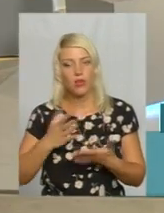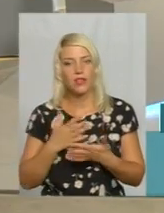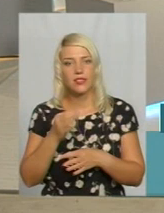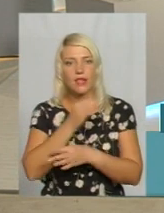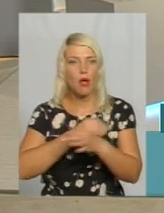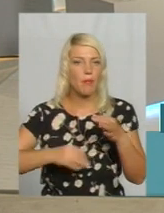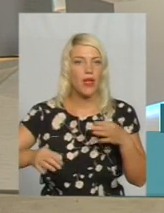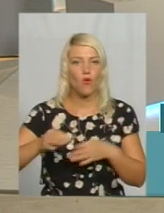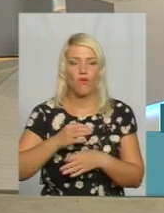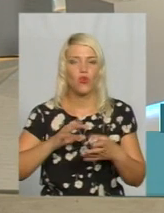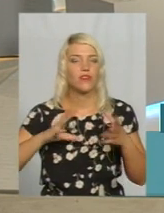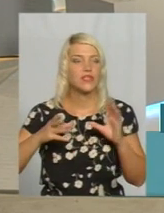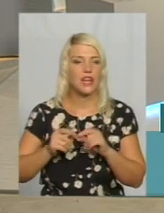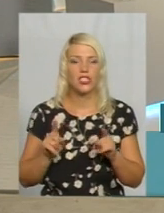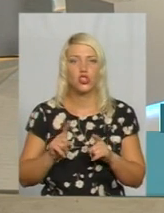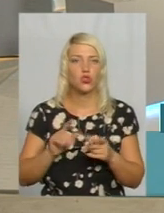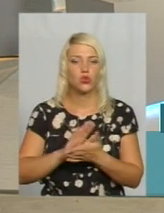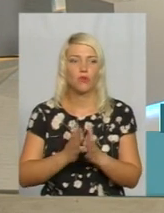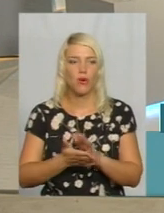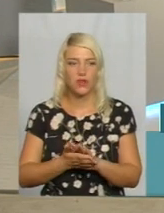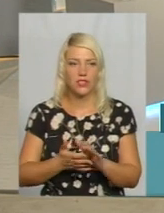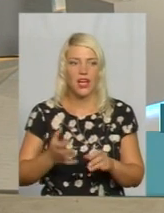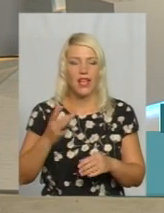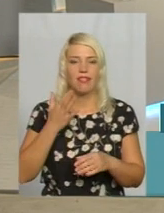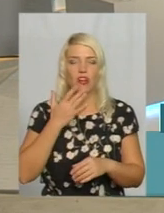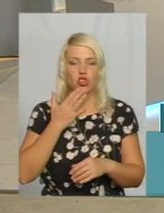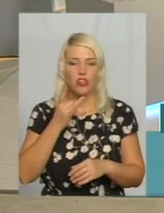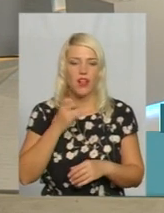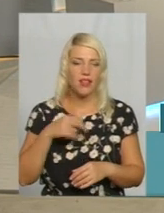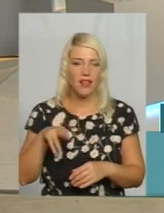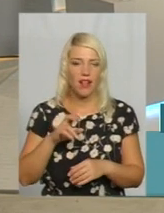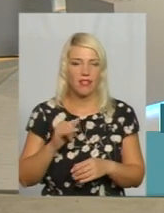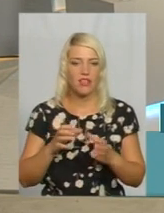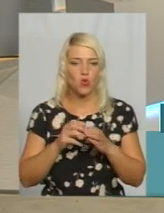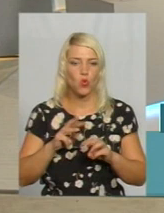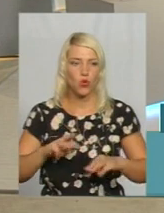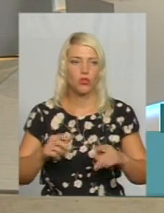І взагалі до чого домовилась Національна Рада з урядом з цього приводу?